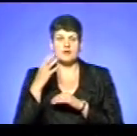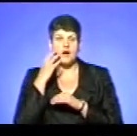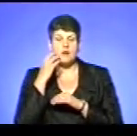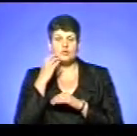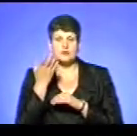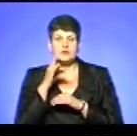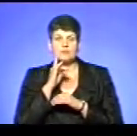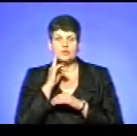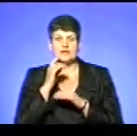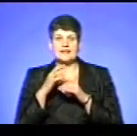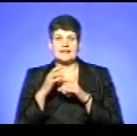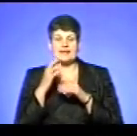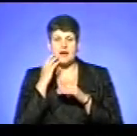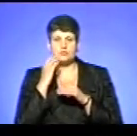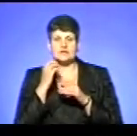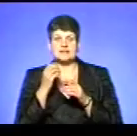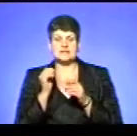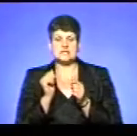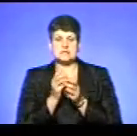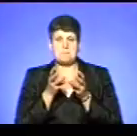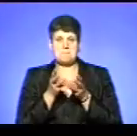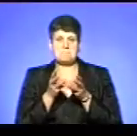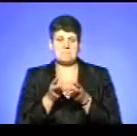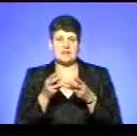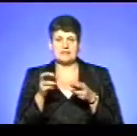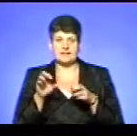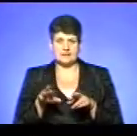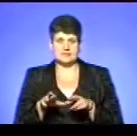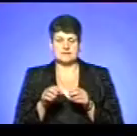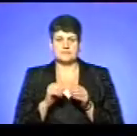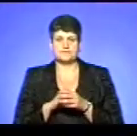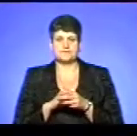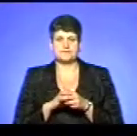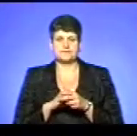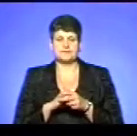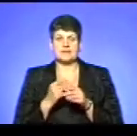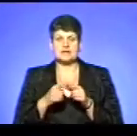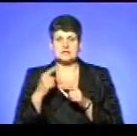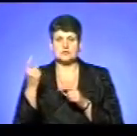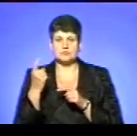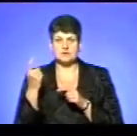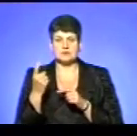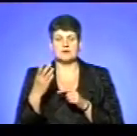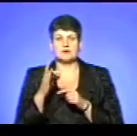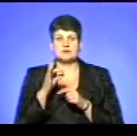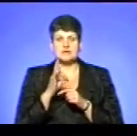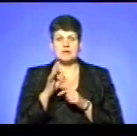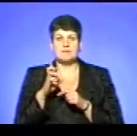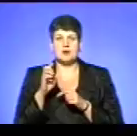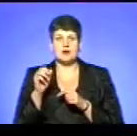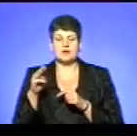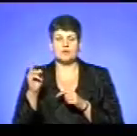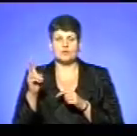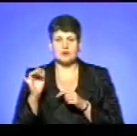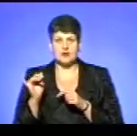на якій молоді яблука геть спеклися від тої високої температури. Це господарка Ростислава Батюка. Чоловік